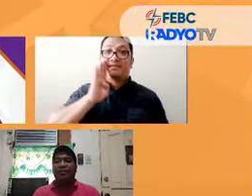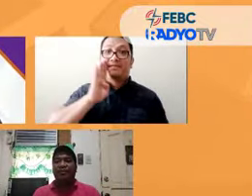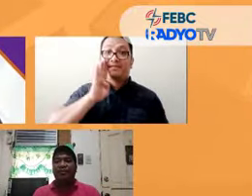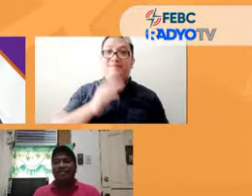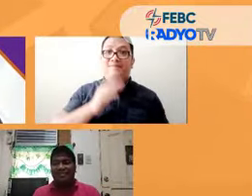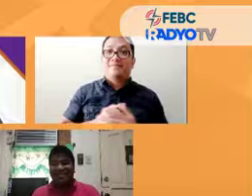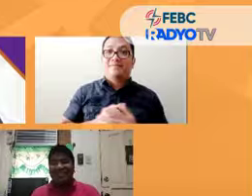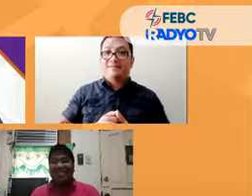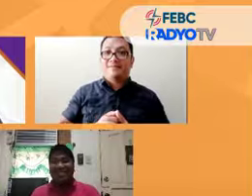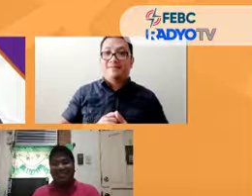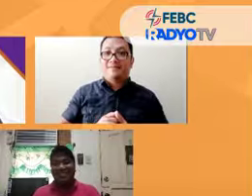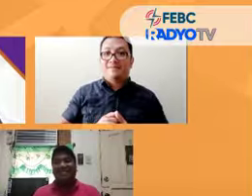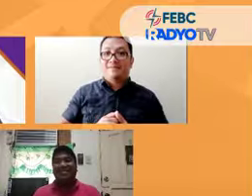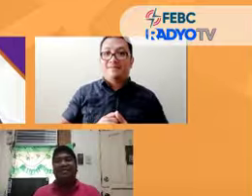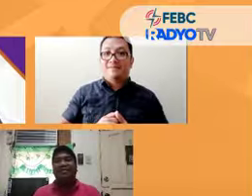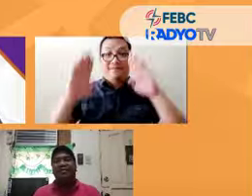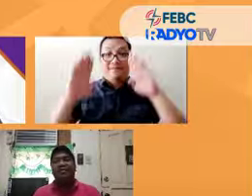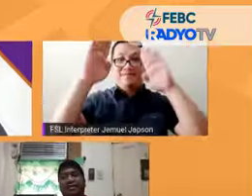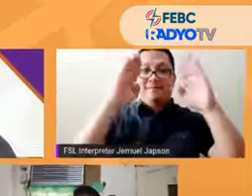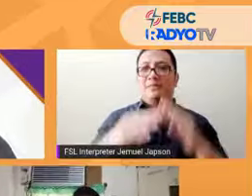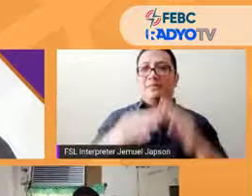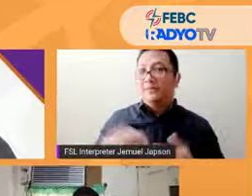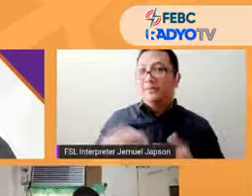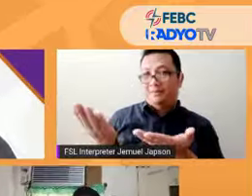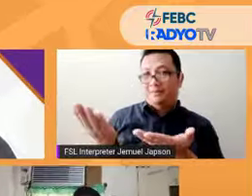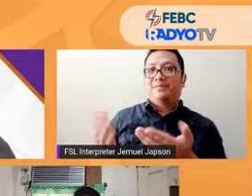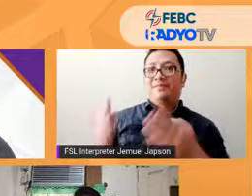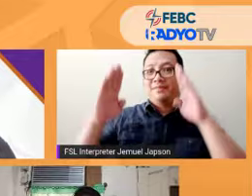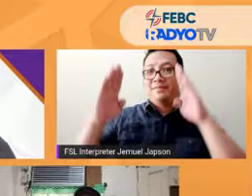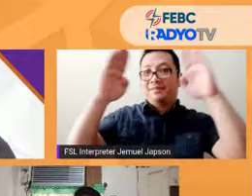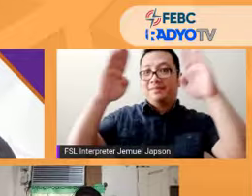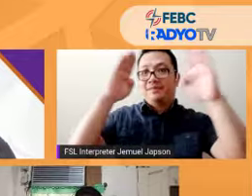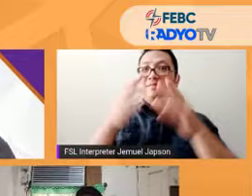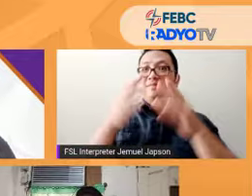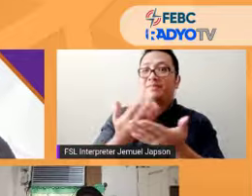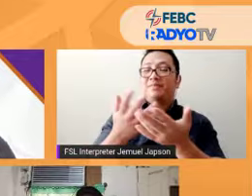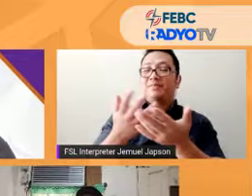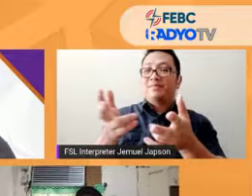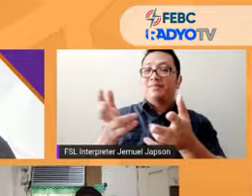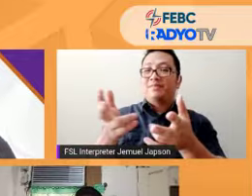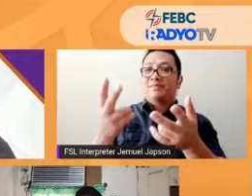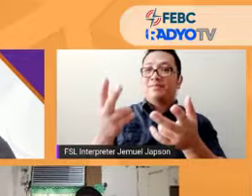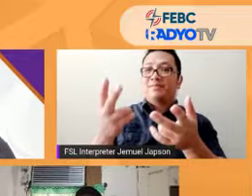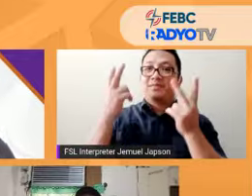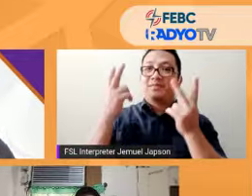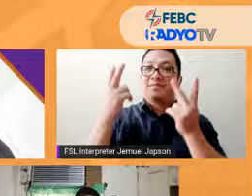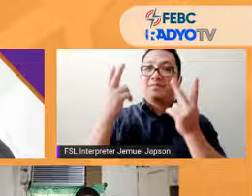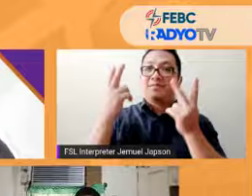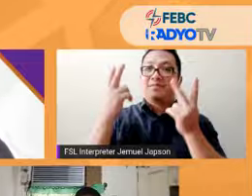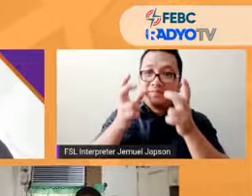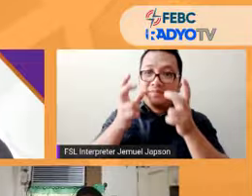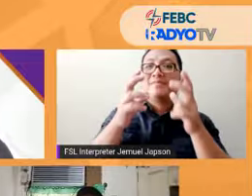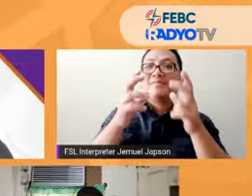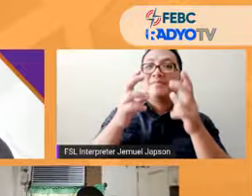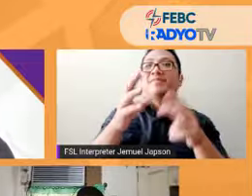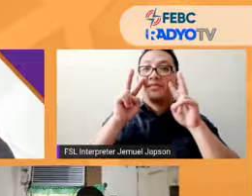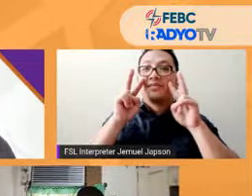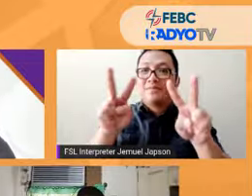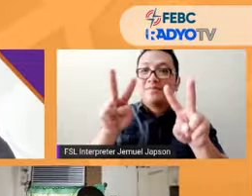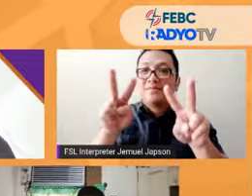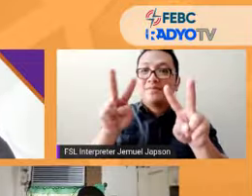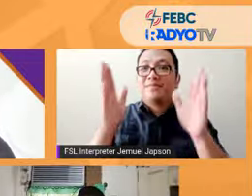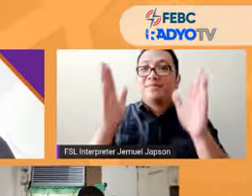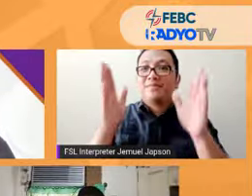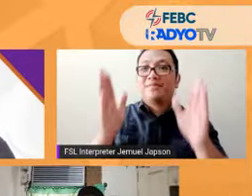Good morning po. Siguro po pagbati muna sa mga tagapagpakinig at tagapanood natin ngayon sa ating programa, Sir